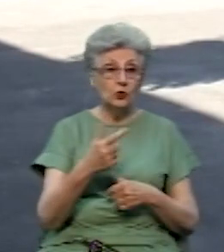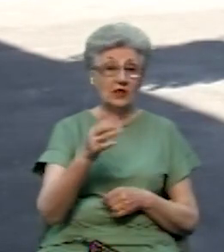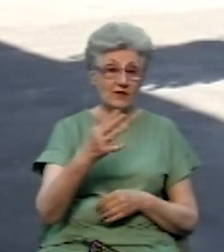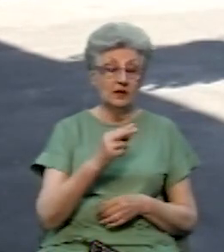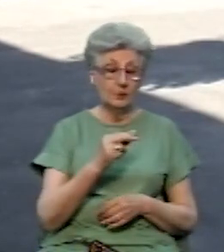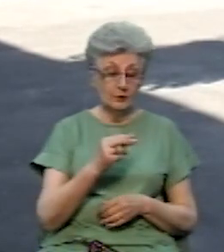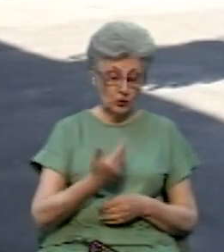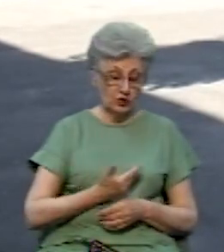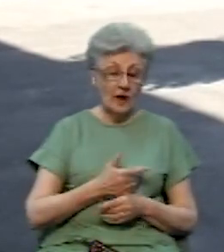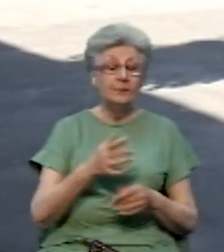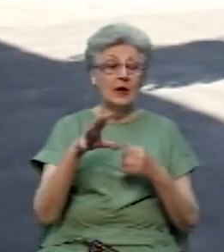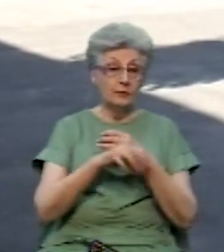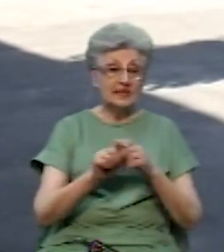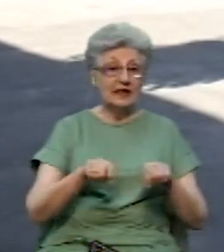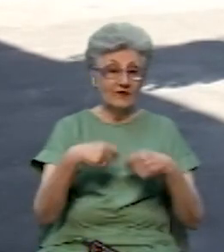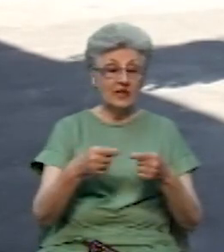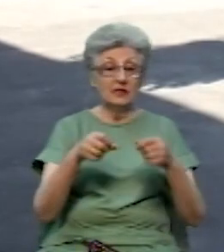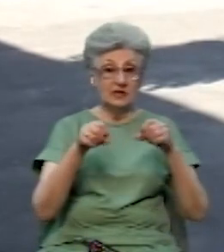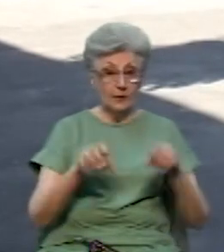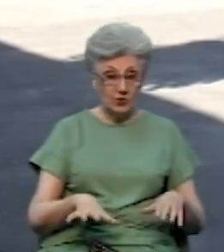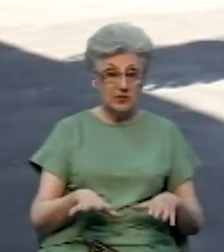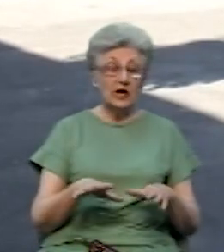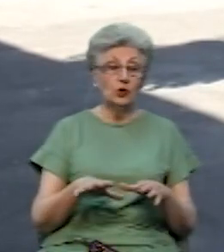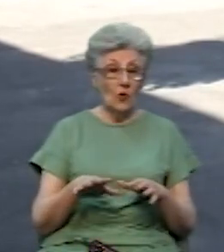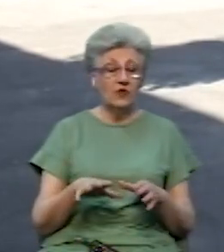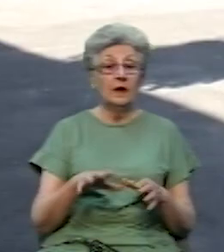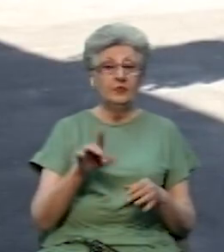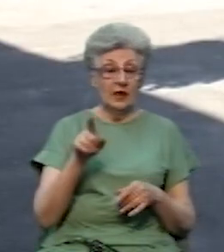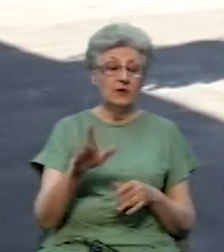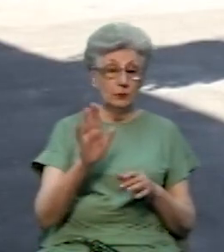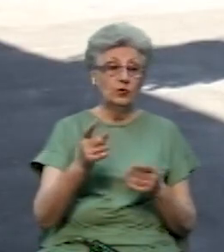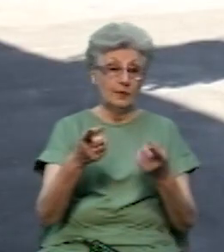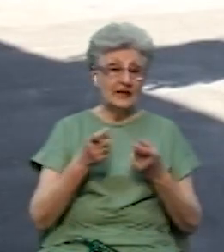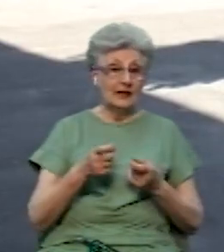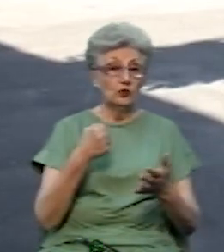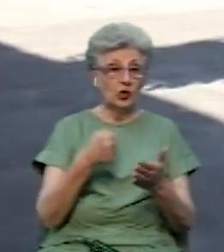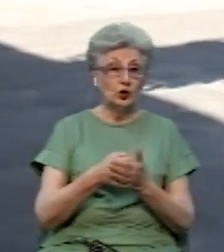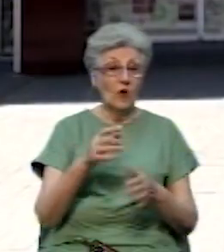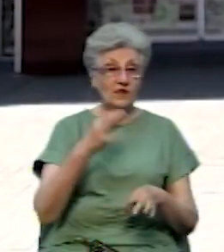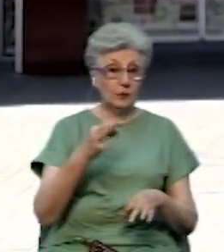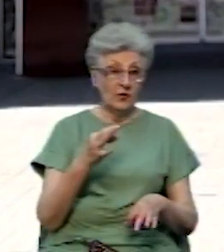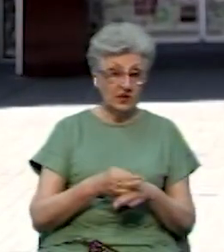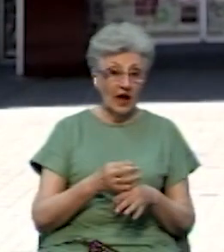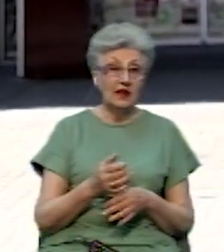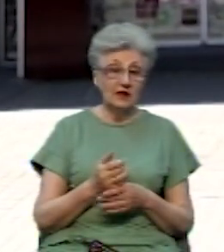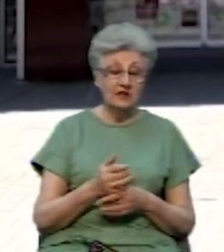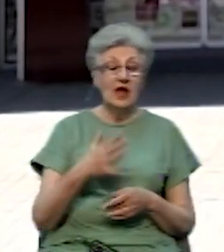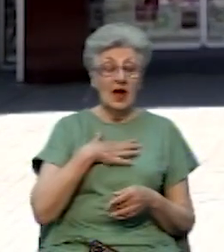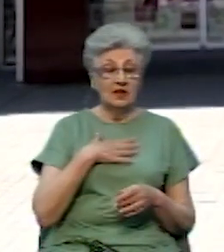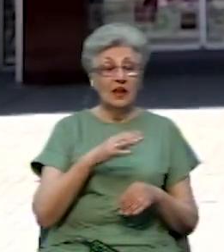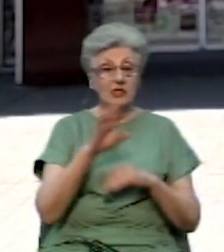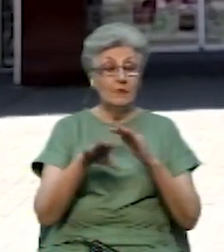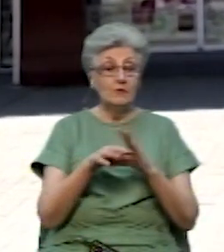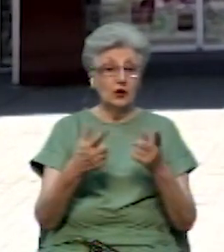визнання постанови, визнання його винним і притягнення до відповідальності нашим підрозділом буде направлено всі матеріали